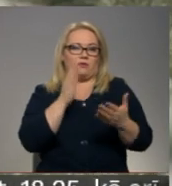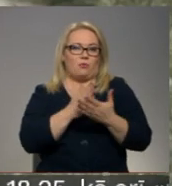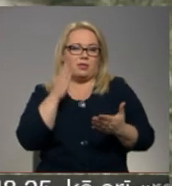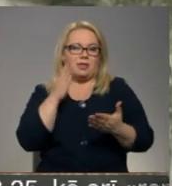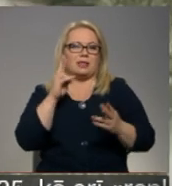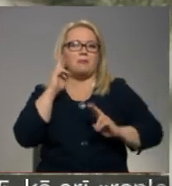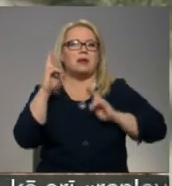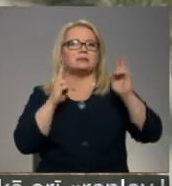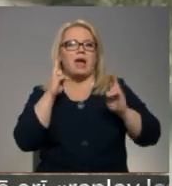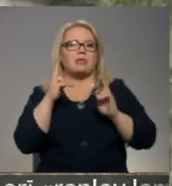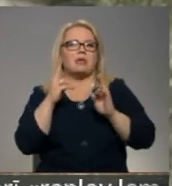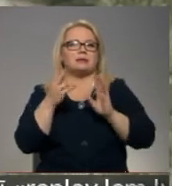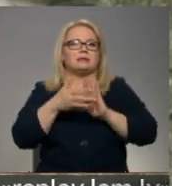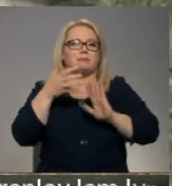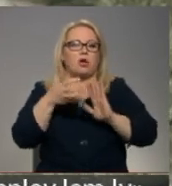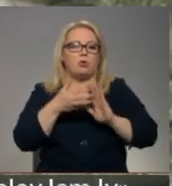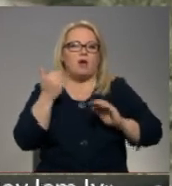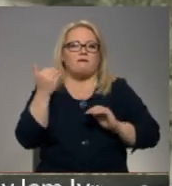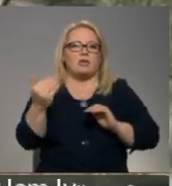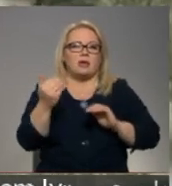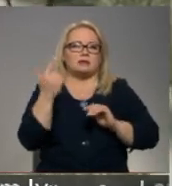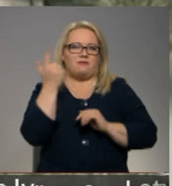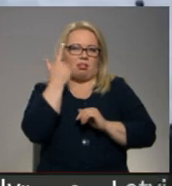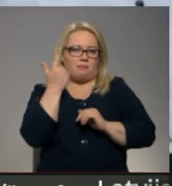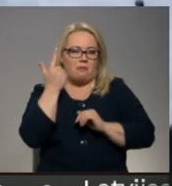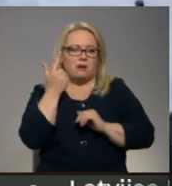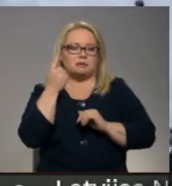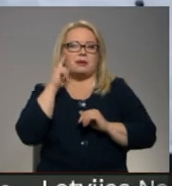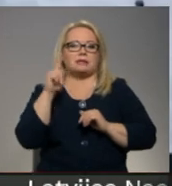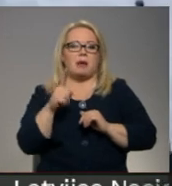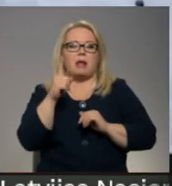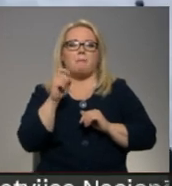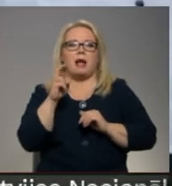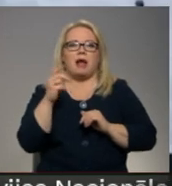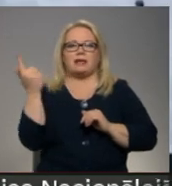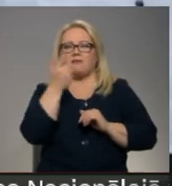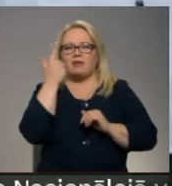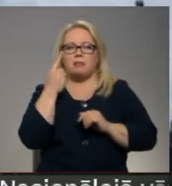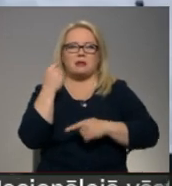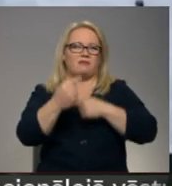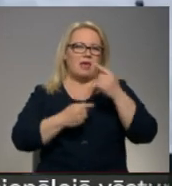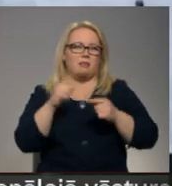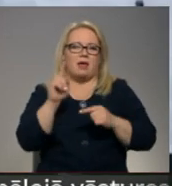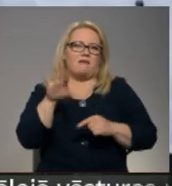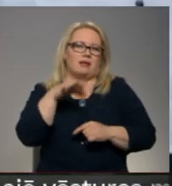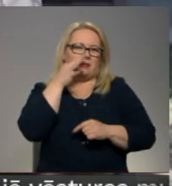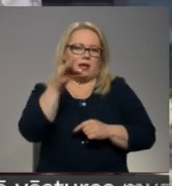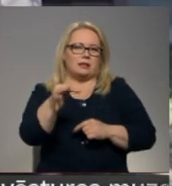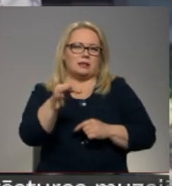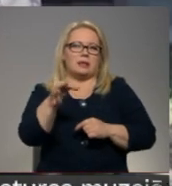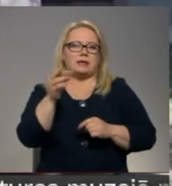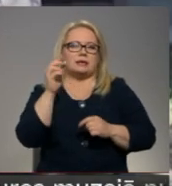skaņas izmantojumu Lailas Pakalniņas filmās. Kā mēs zinām, Lailas Pakalniņas filmās parasti valda, ja varētu tā teikt,